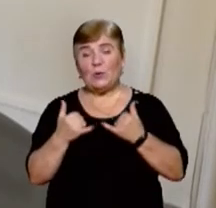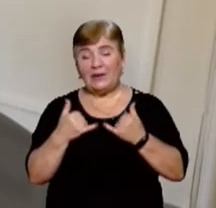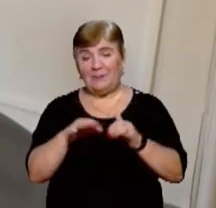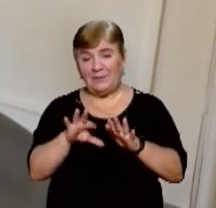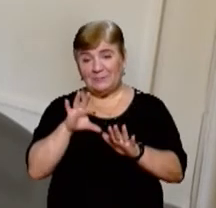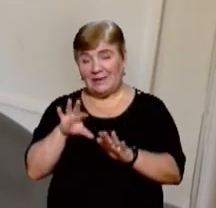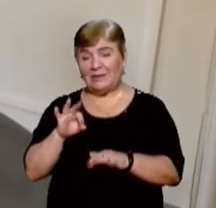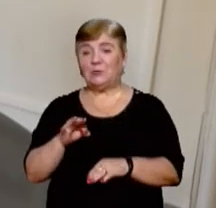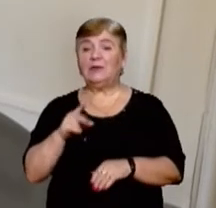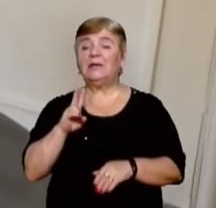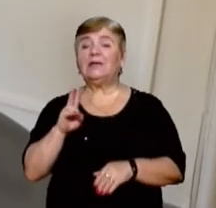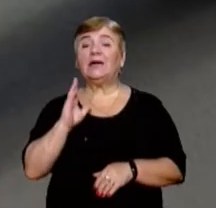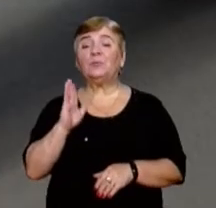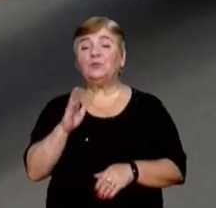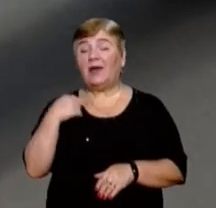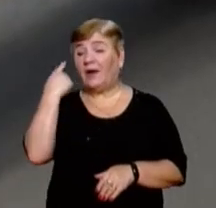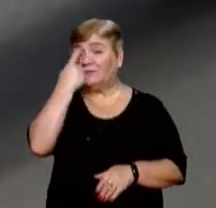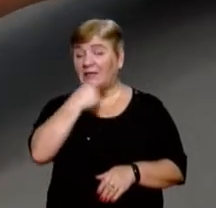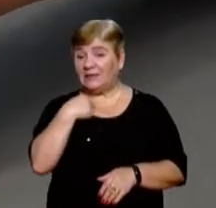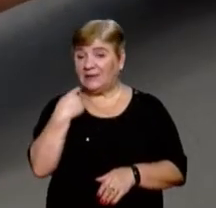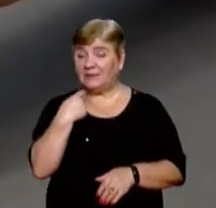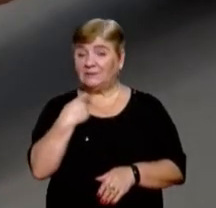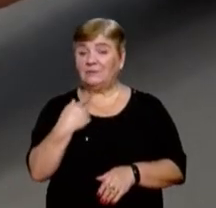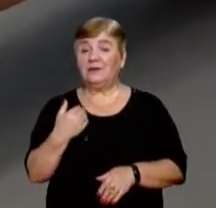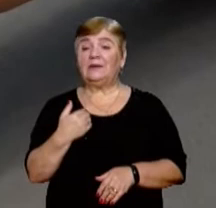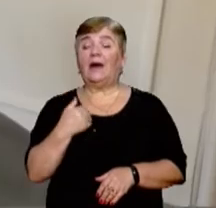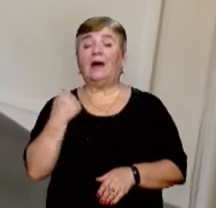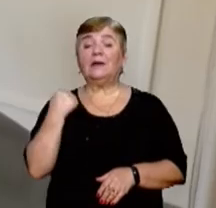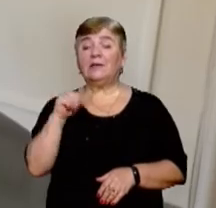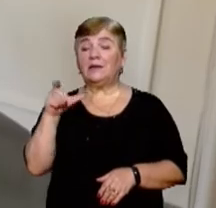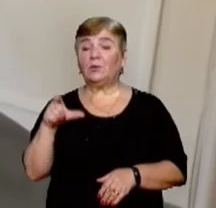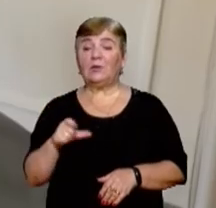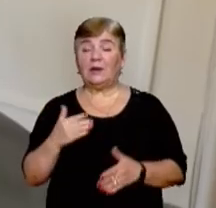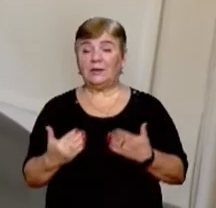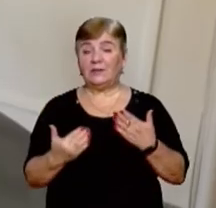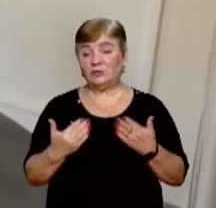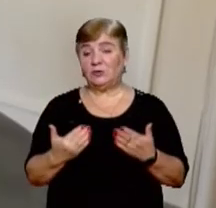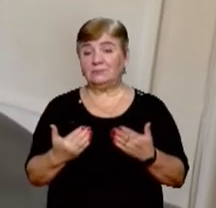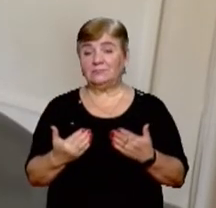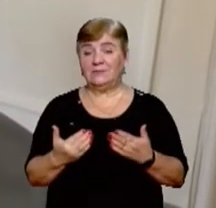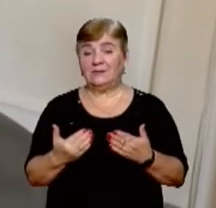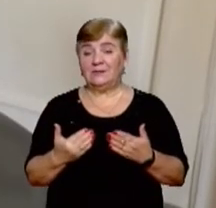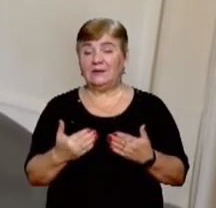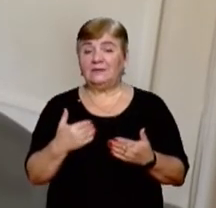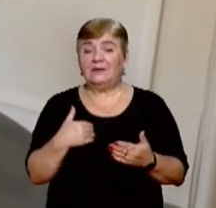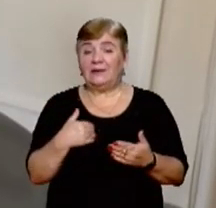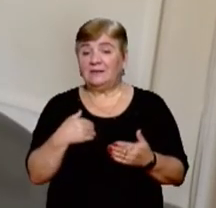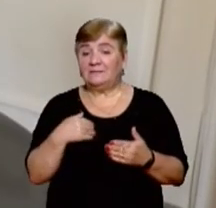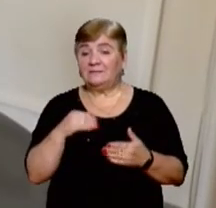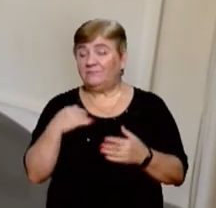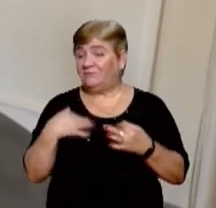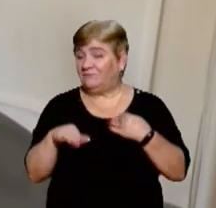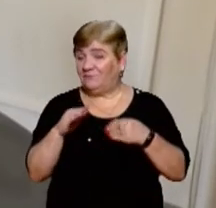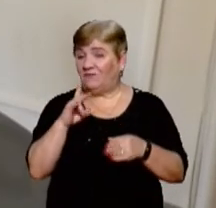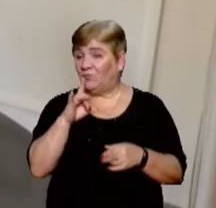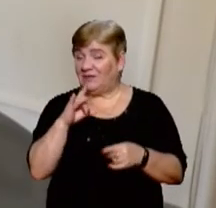і як він буде виглядати. Ну, одного героя, ну якщо прям не відволікатися взагалі,